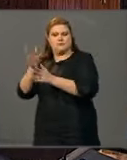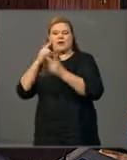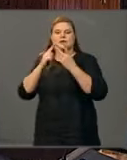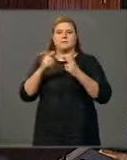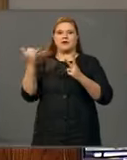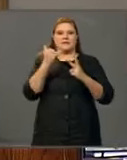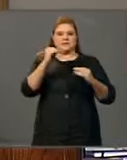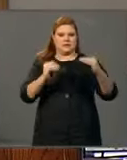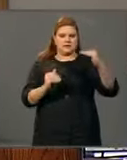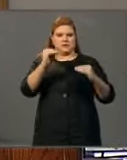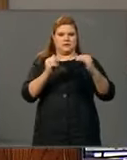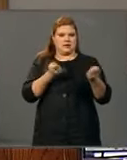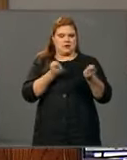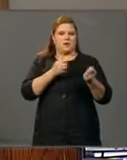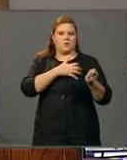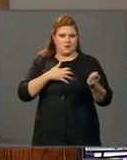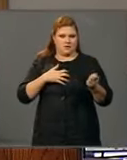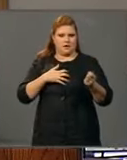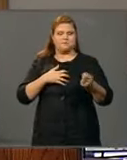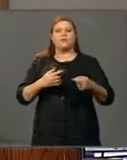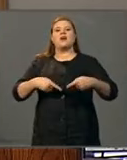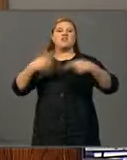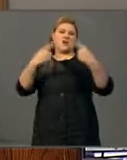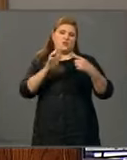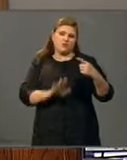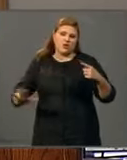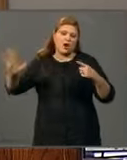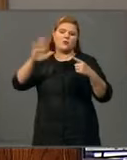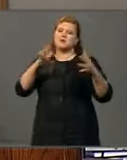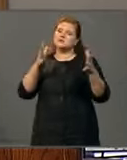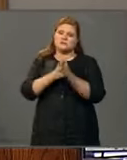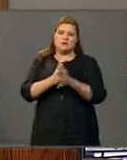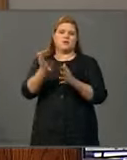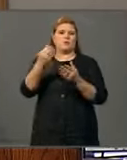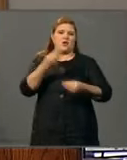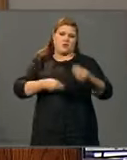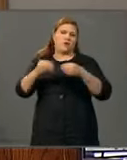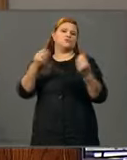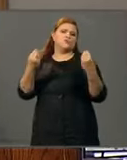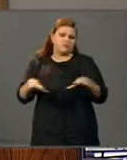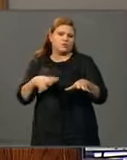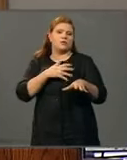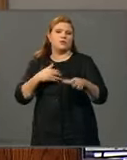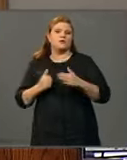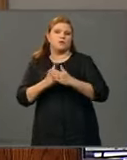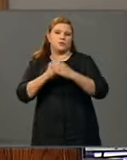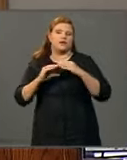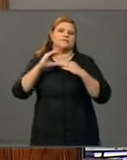hallinnassa. Koko Kainuun seudulle väistämättä koituvia taloudellisia seurauksia lievitetään.